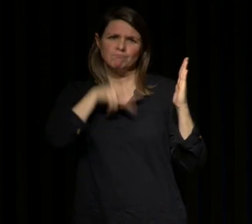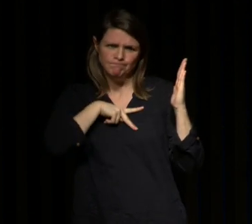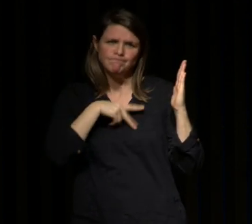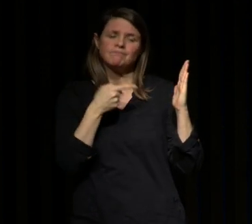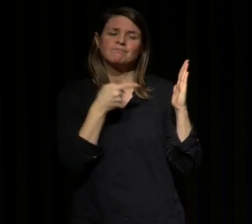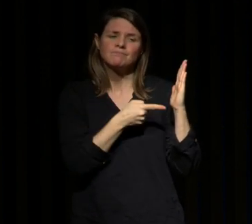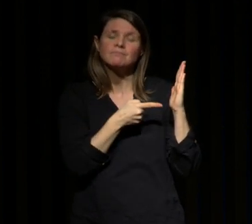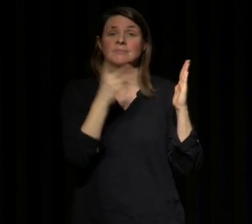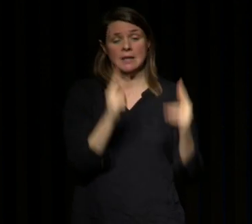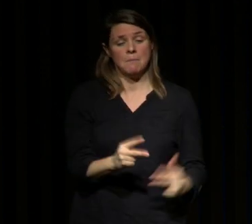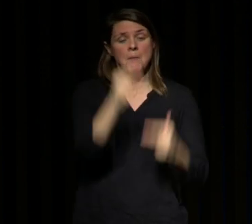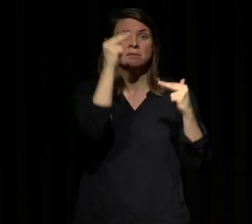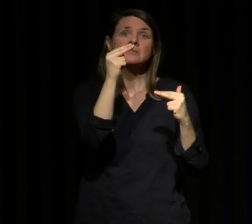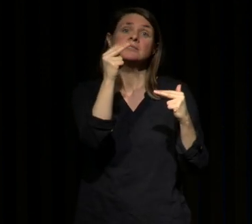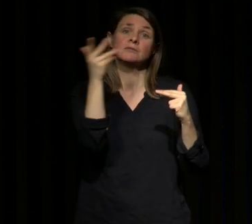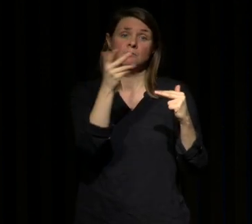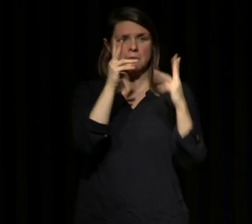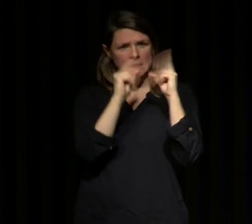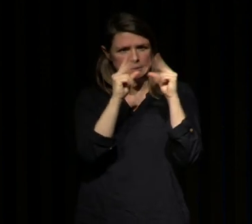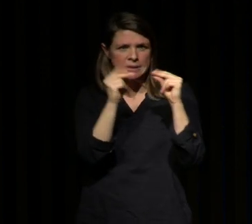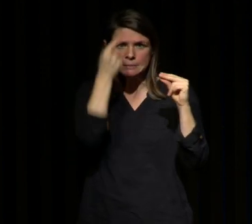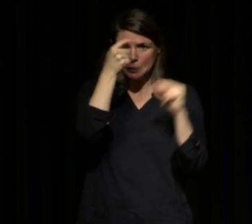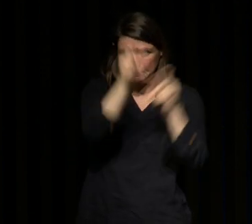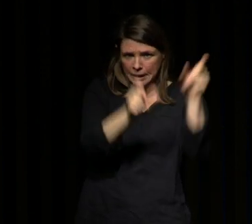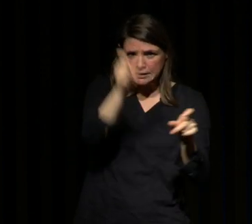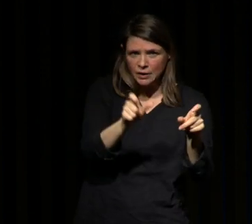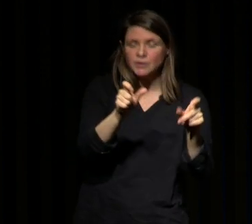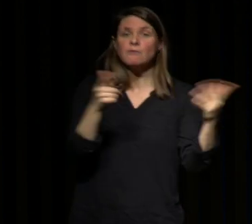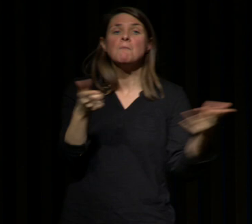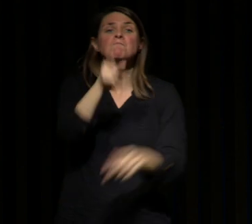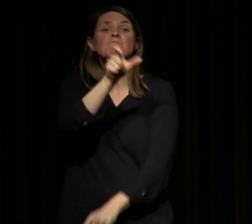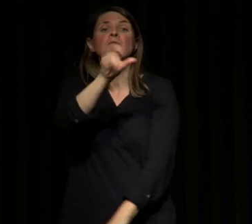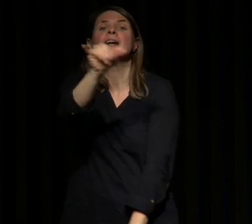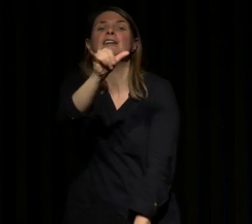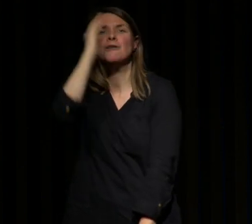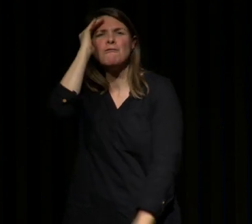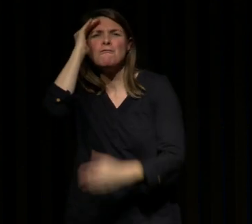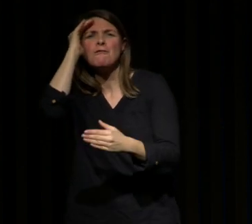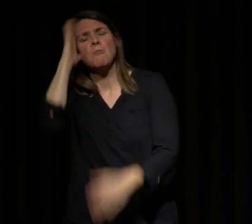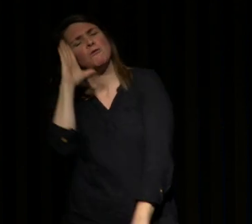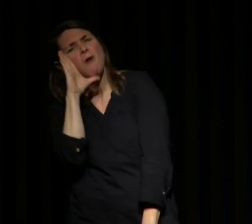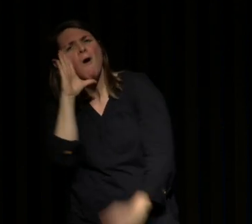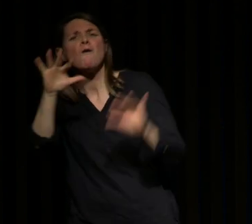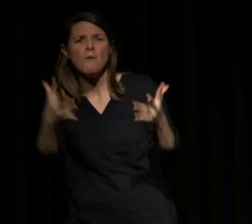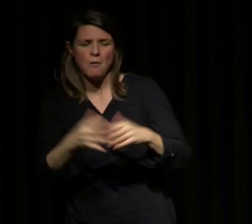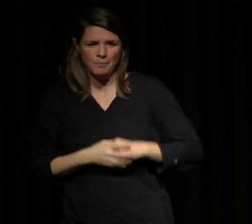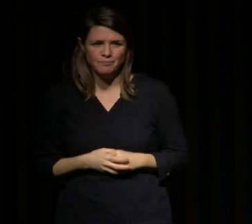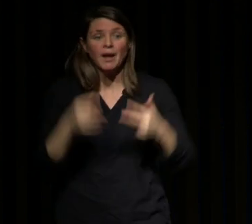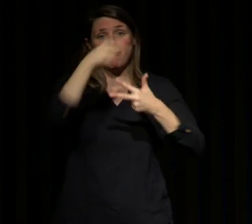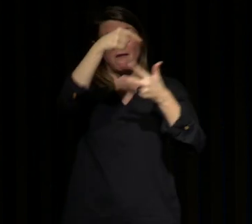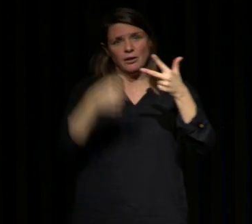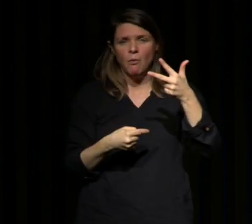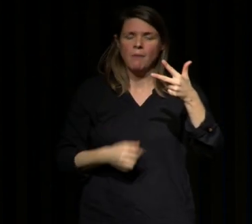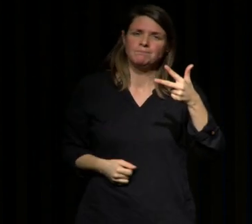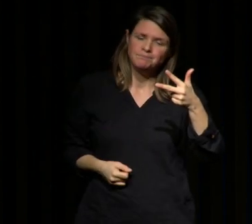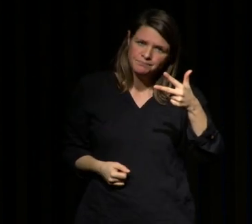une partie vise à essayer à expliquer aux gens quel dormeur vous êtes alors il y a trois grandes plaintes qu'on peut identifier